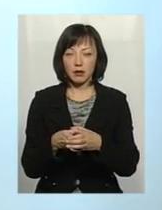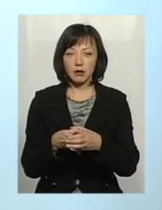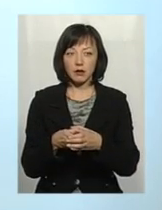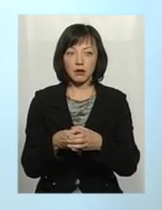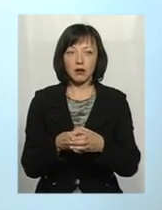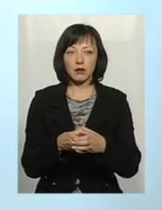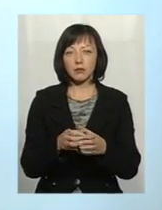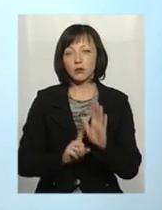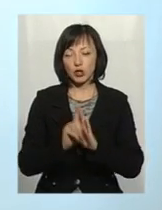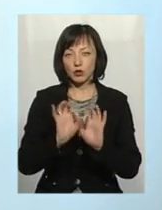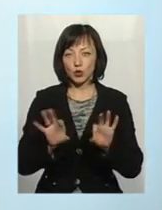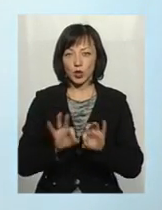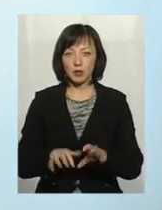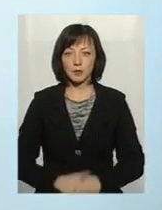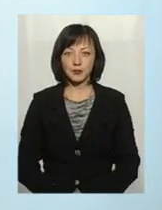Михайловича та спершого сюжету.